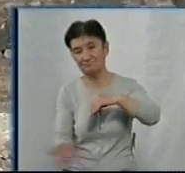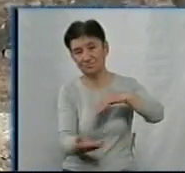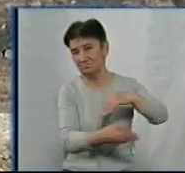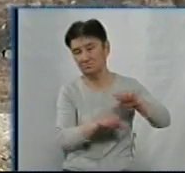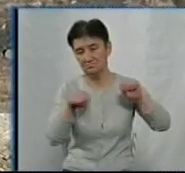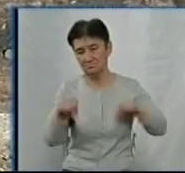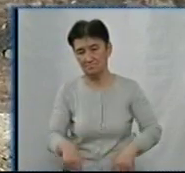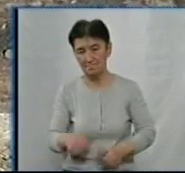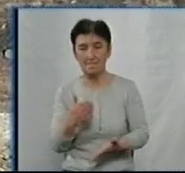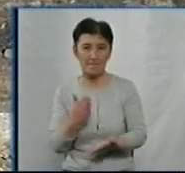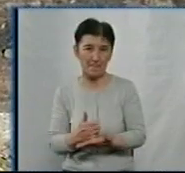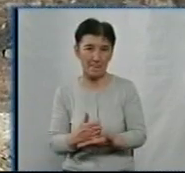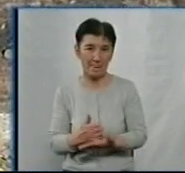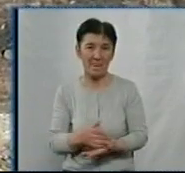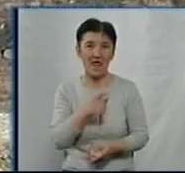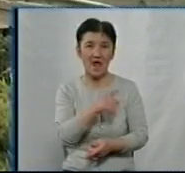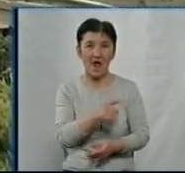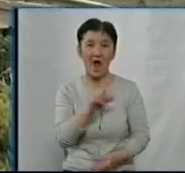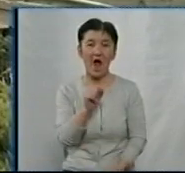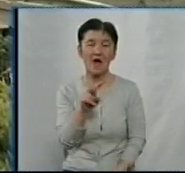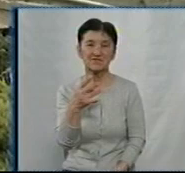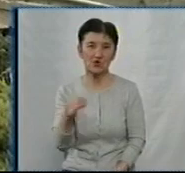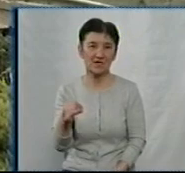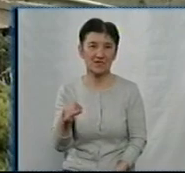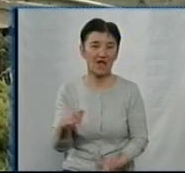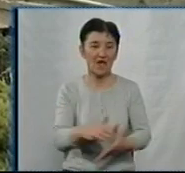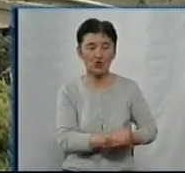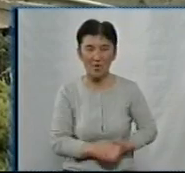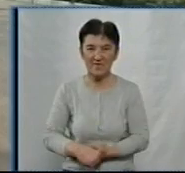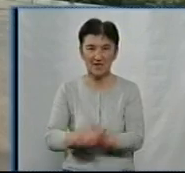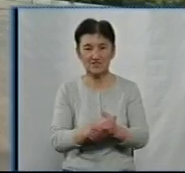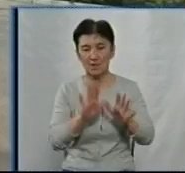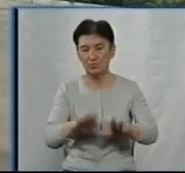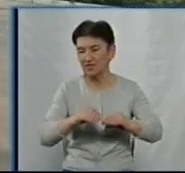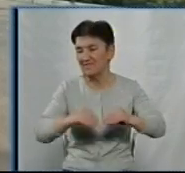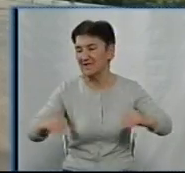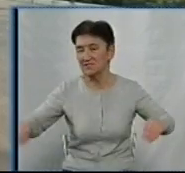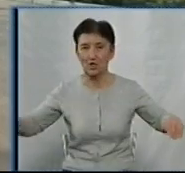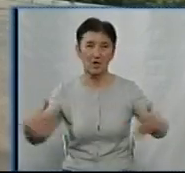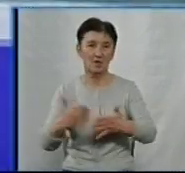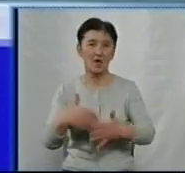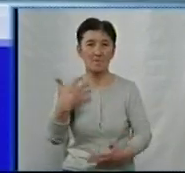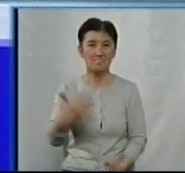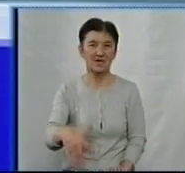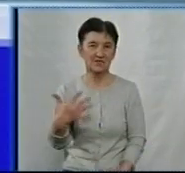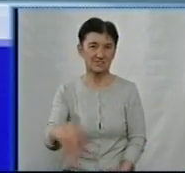території на цій земельній ділянці акціонерне товариство «Гідросила» запланувало висадку близько 50 дерев.